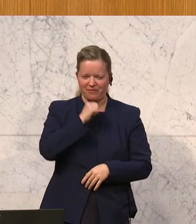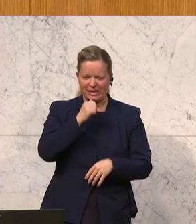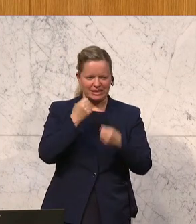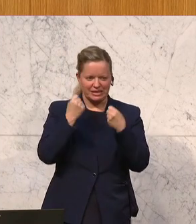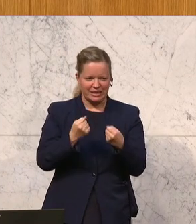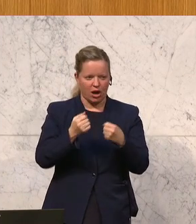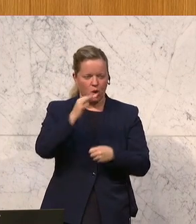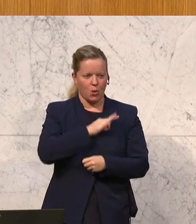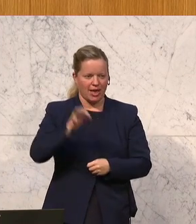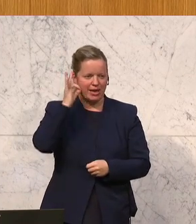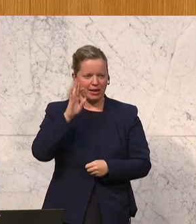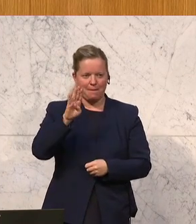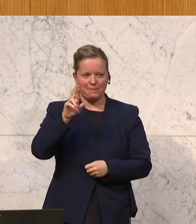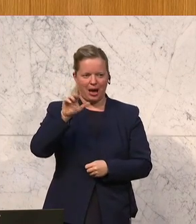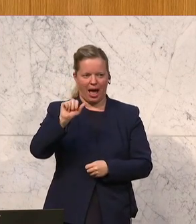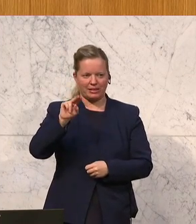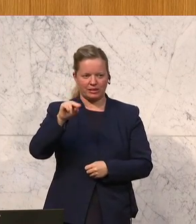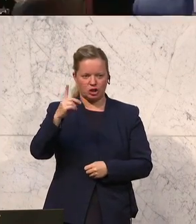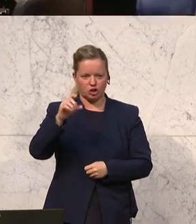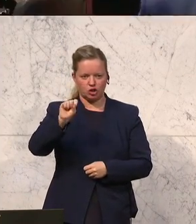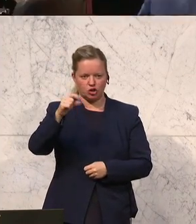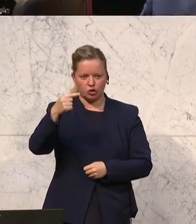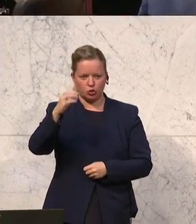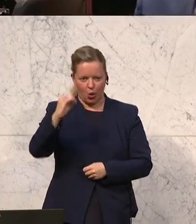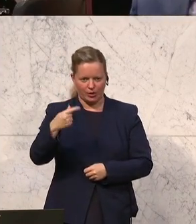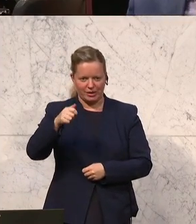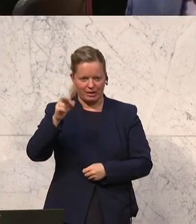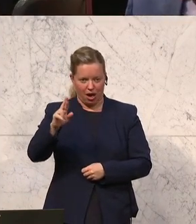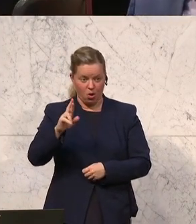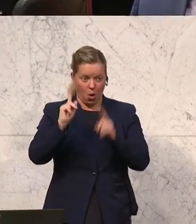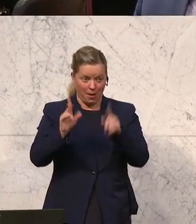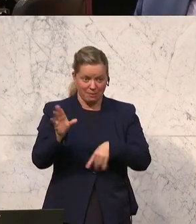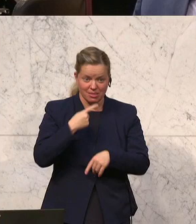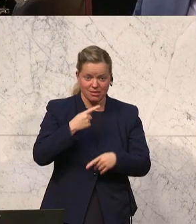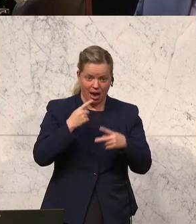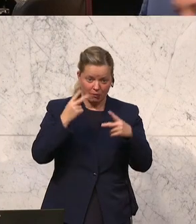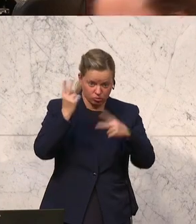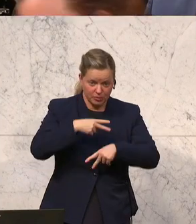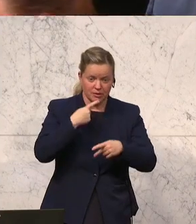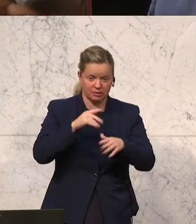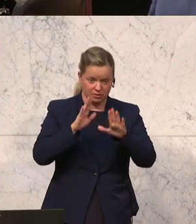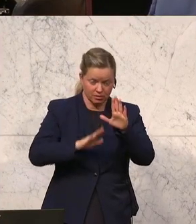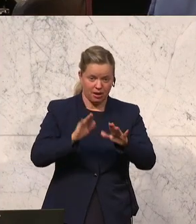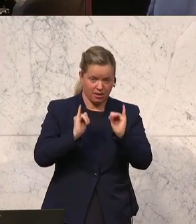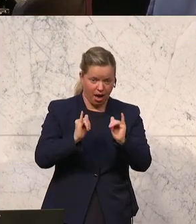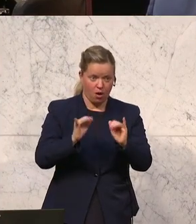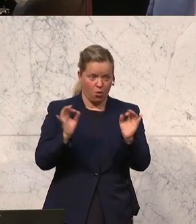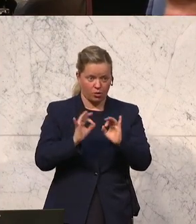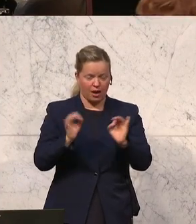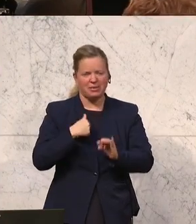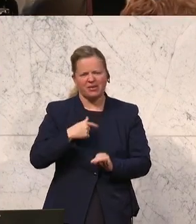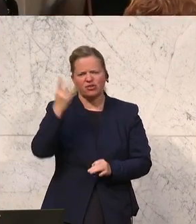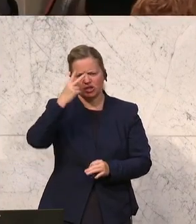Brandstötter, ob sie tatsächlich noch mitgeht, was sie vorher gesagt hat, Aber ich verstehe ja, dass man das eine oder andere